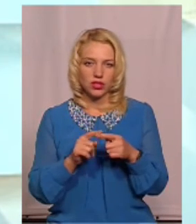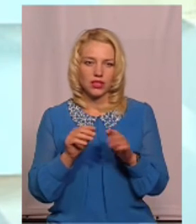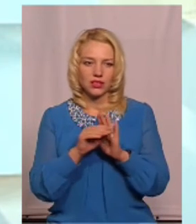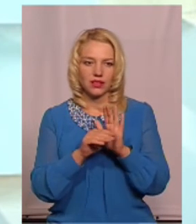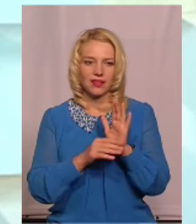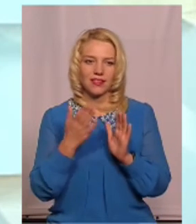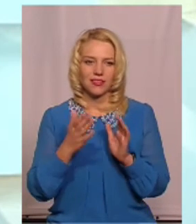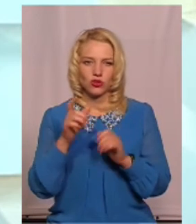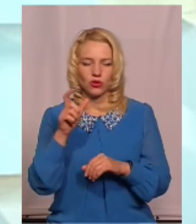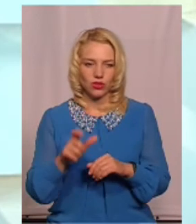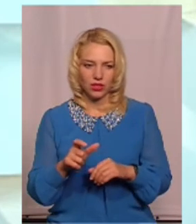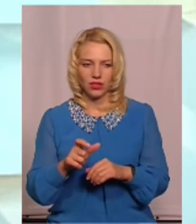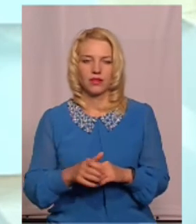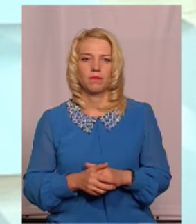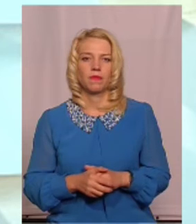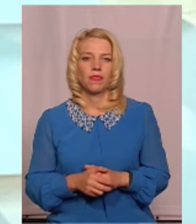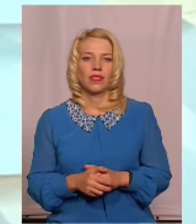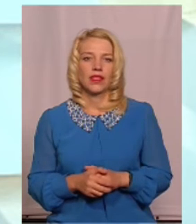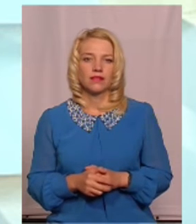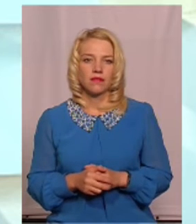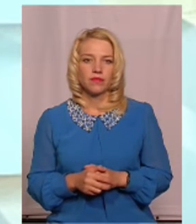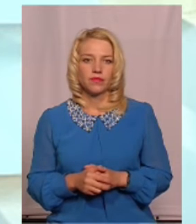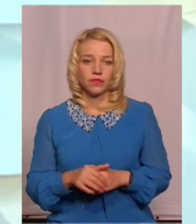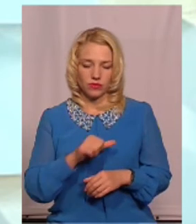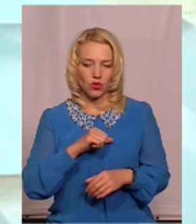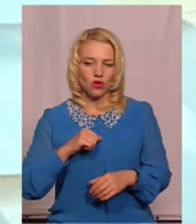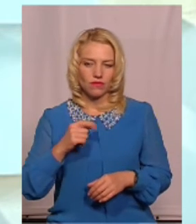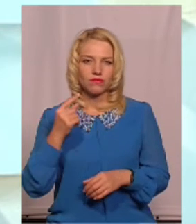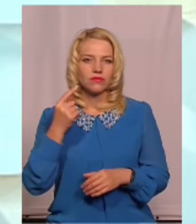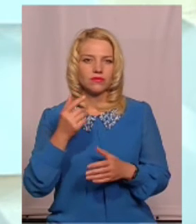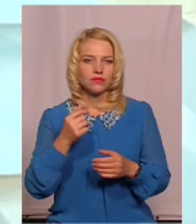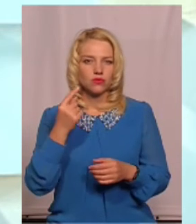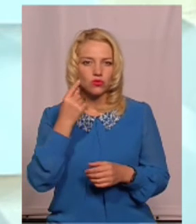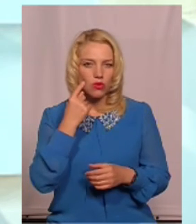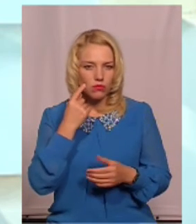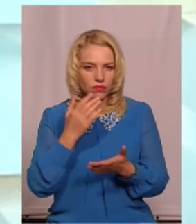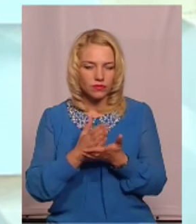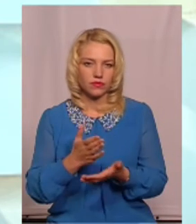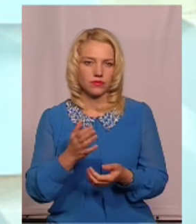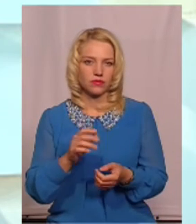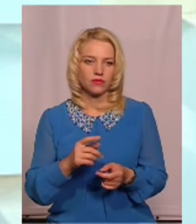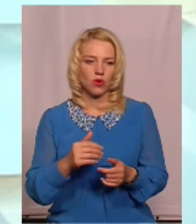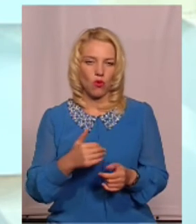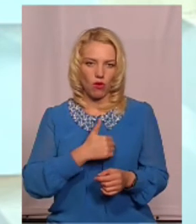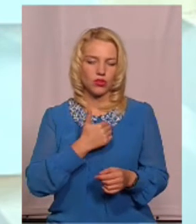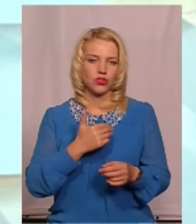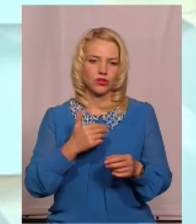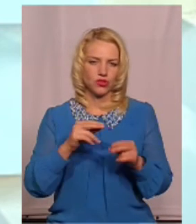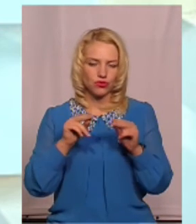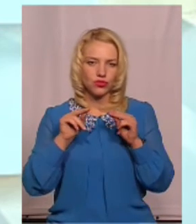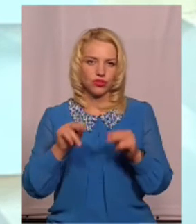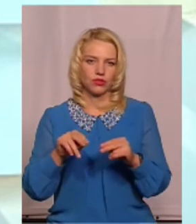добросовісно, і повертаючись, знову-таки, до, взагалі, адмінправопорушень, якщо людина добросовісно хоче